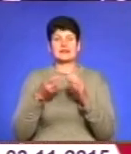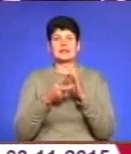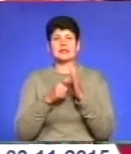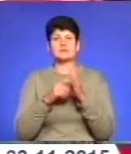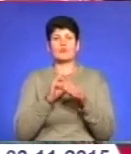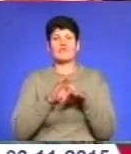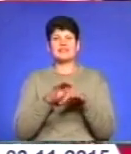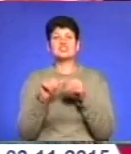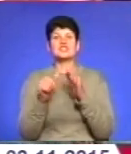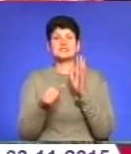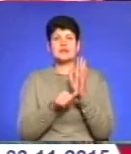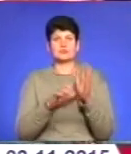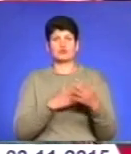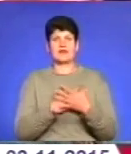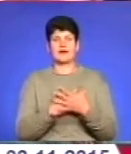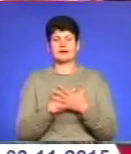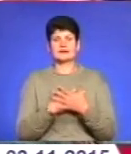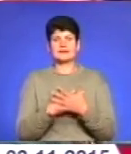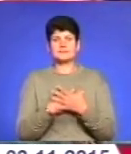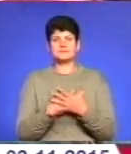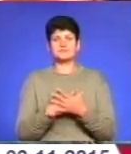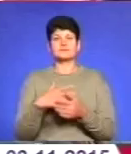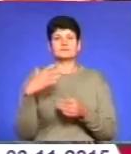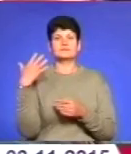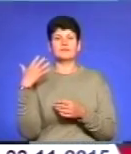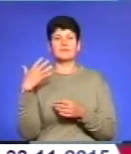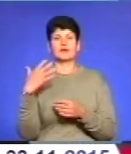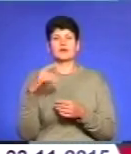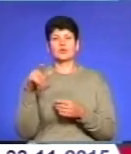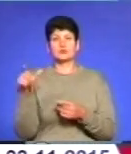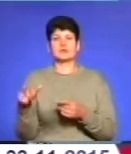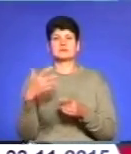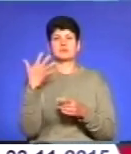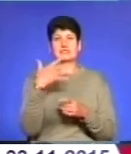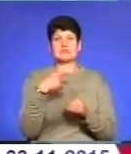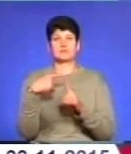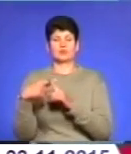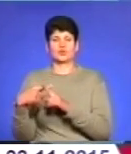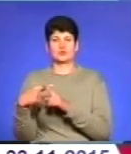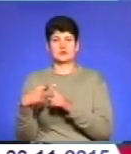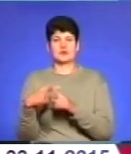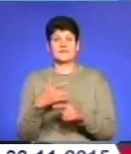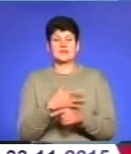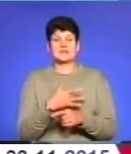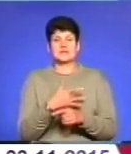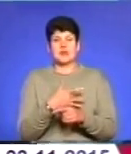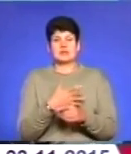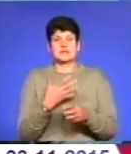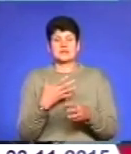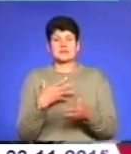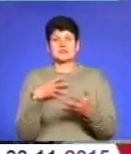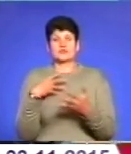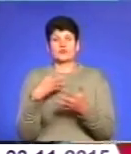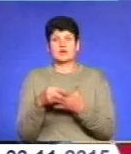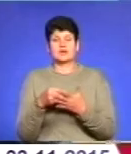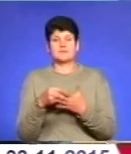Особливо активними були громадяни категорії 50+. Записували від себе, від серця просто свої,